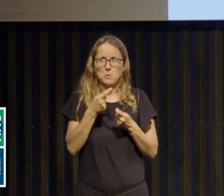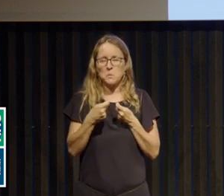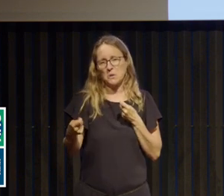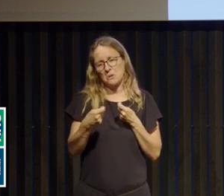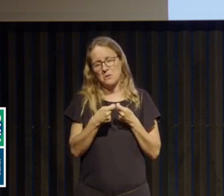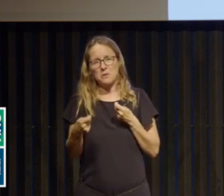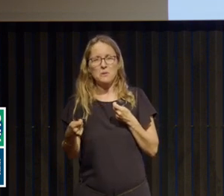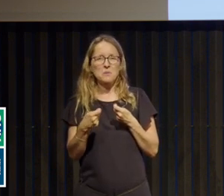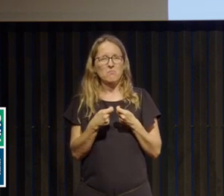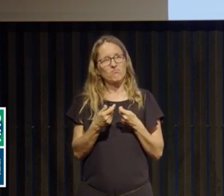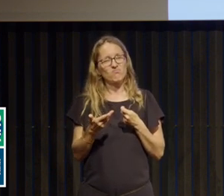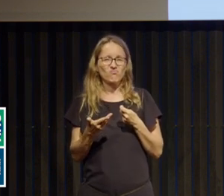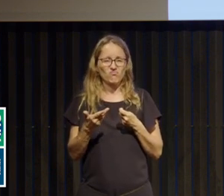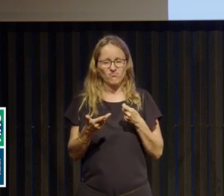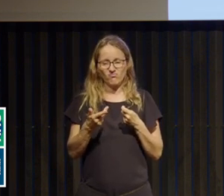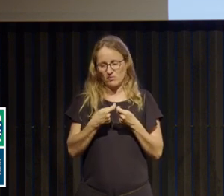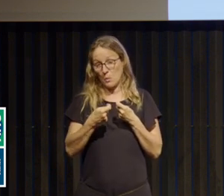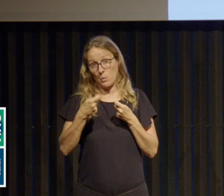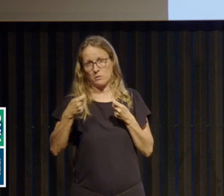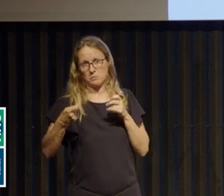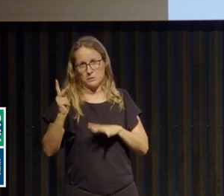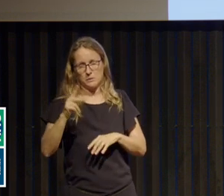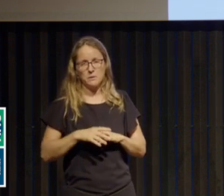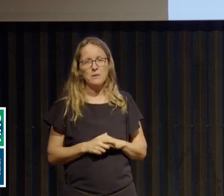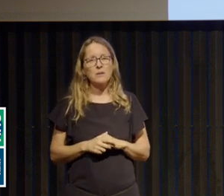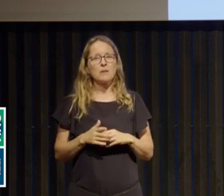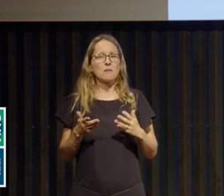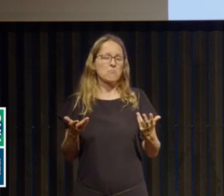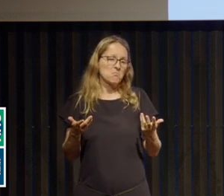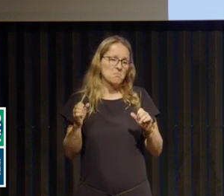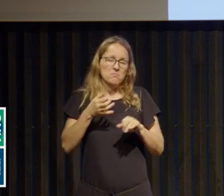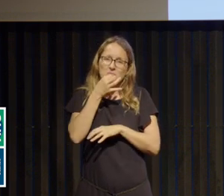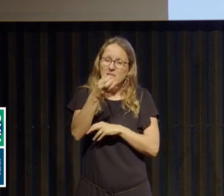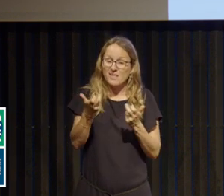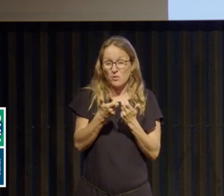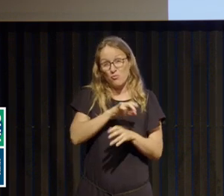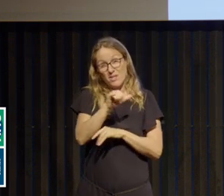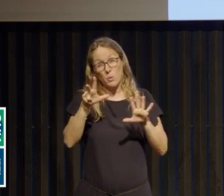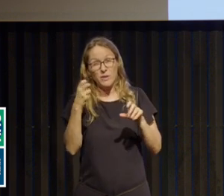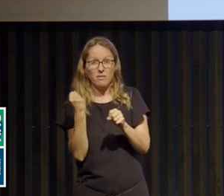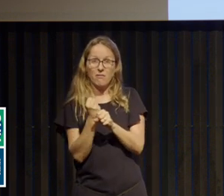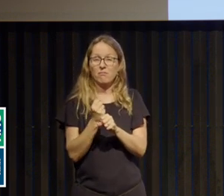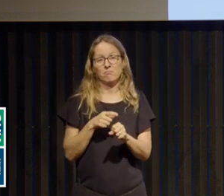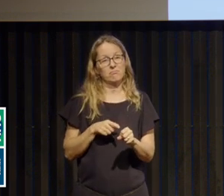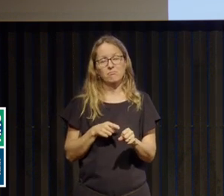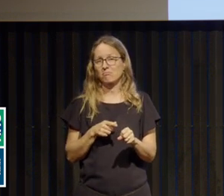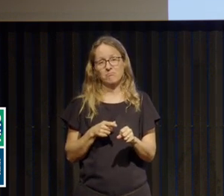de façon encore plus longue et là, on peut parler jusqu'à huit ans de